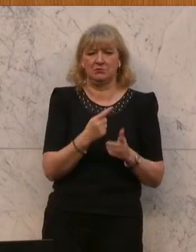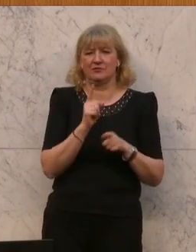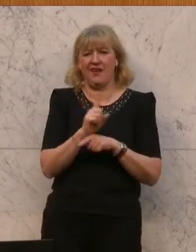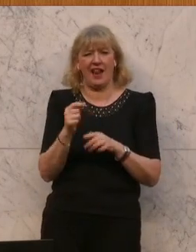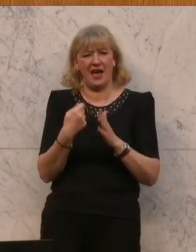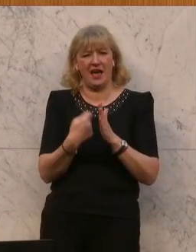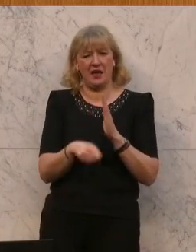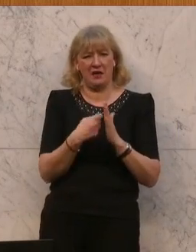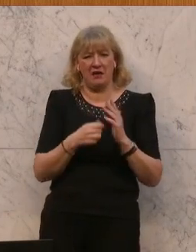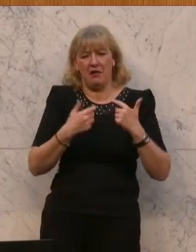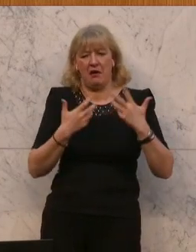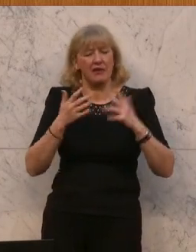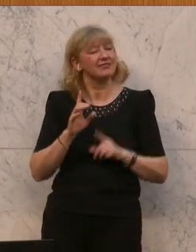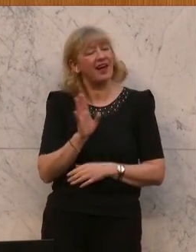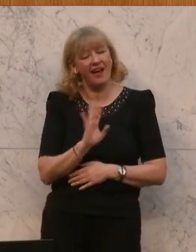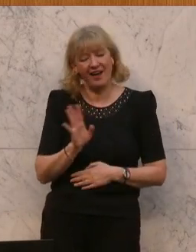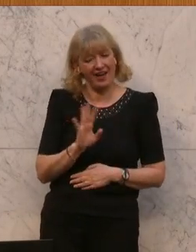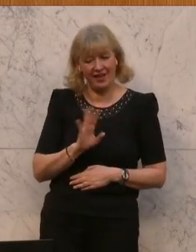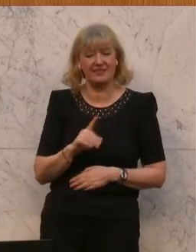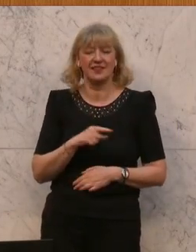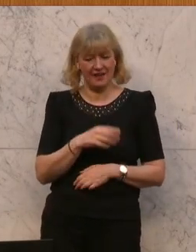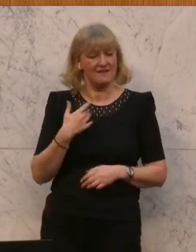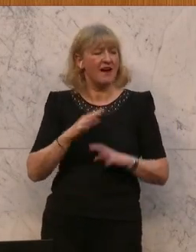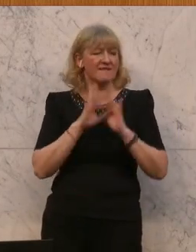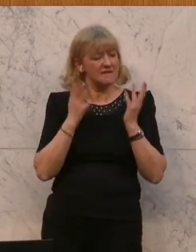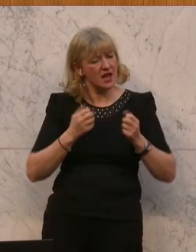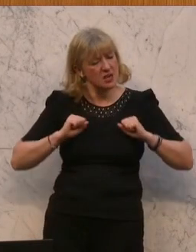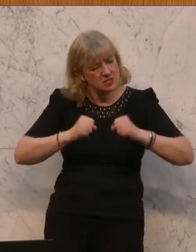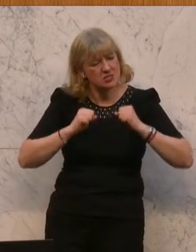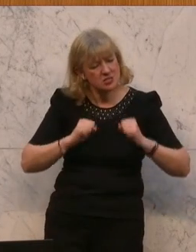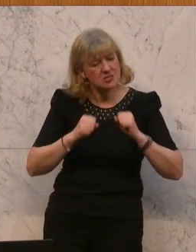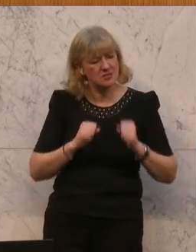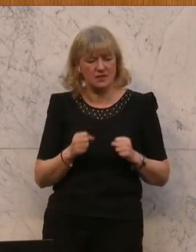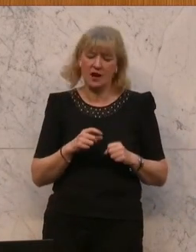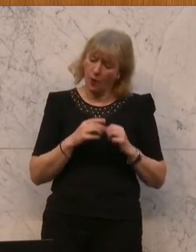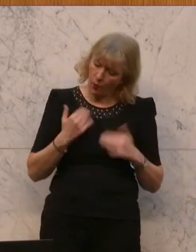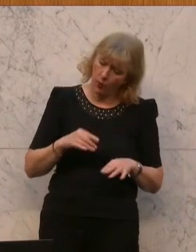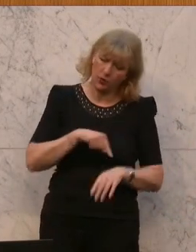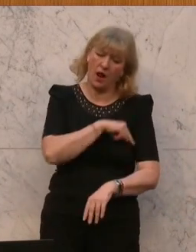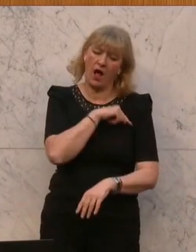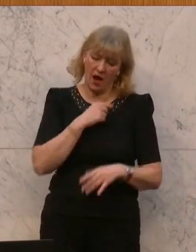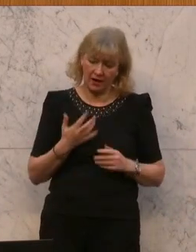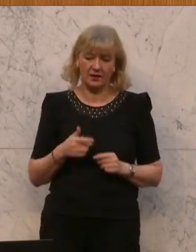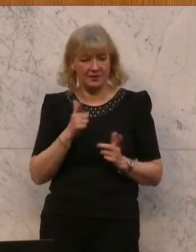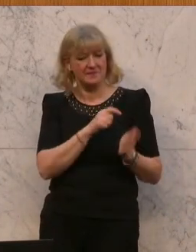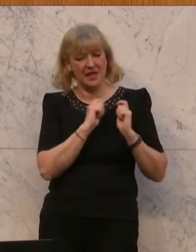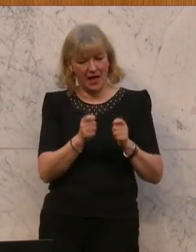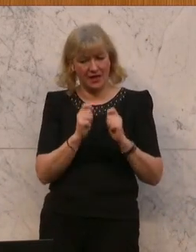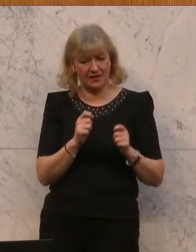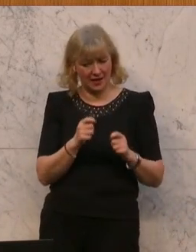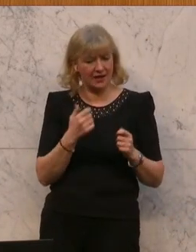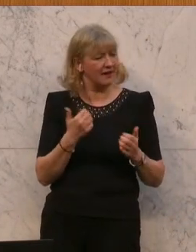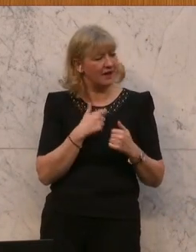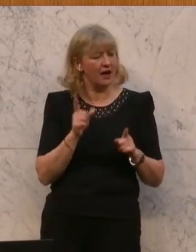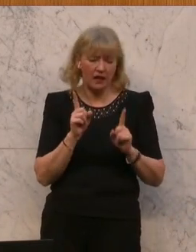kackert nicht drüber. Nein, da war ganz, ganz, ganz viel Energie dahinter, da war ein langer Atem dahinter. Diese Anträge sind unendlich